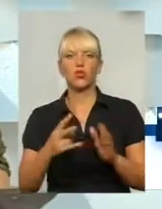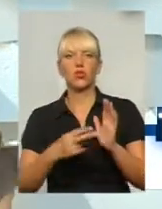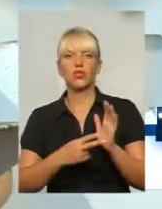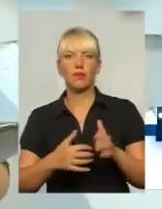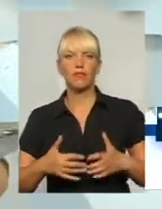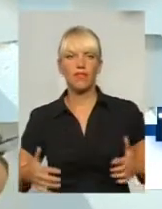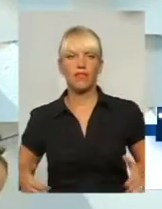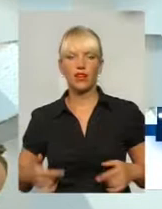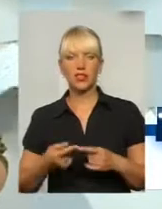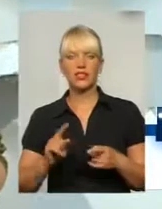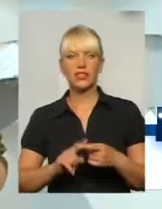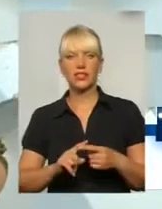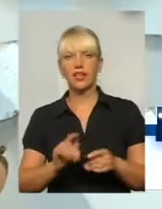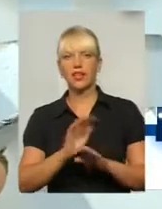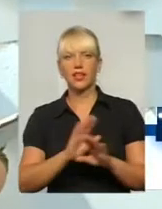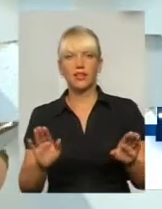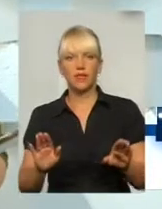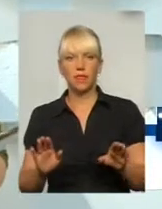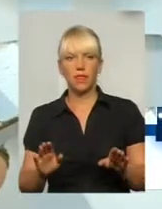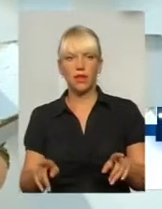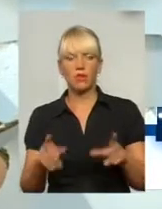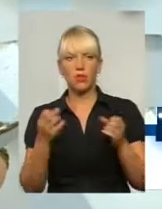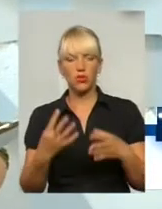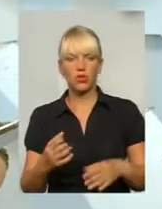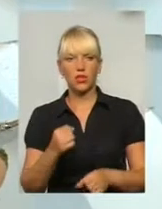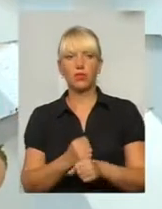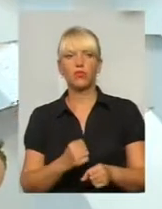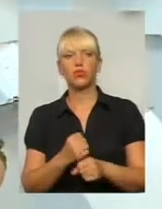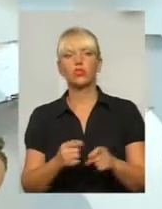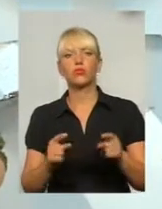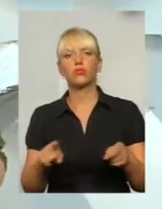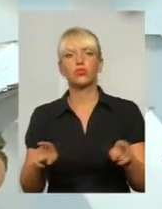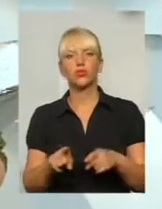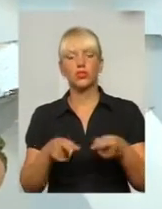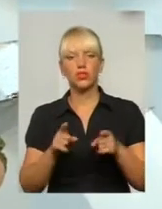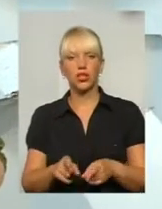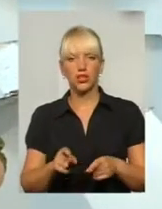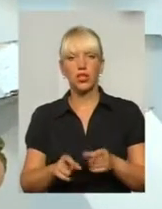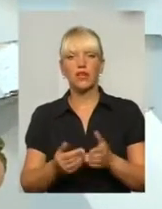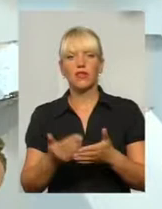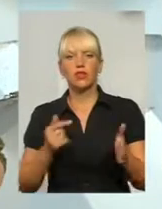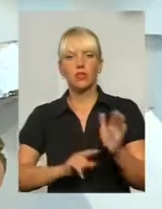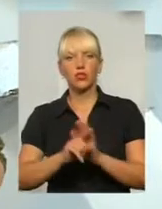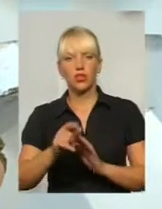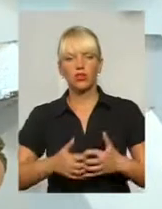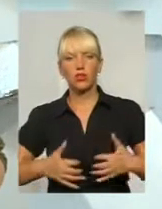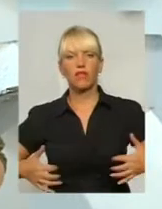це зовсім не проста робота. Тому що дійсно, з самого початку тварин